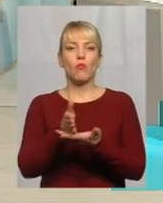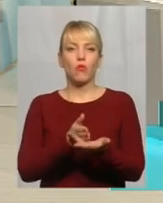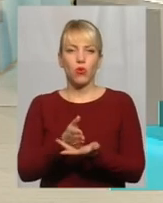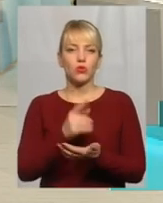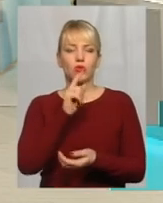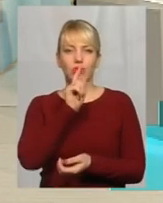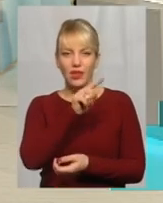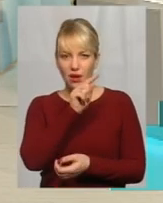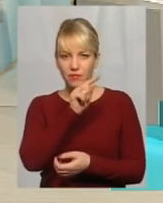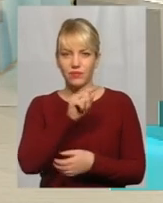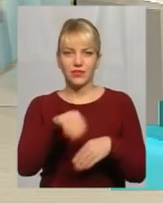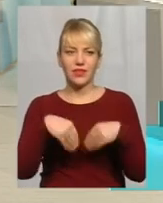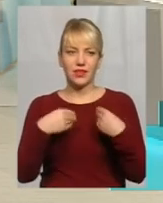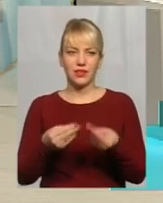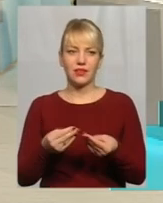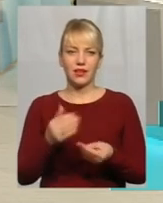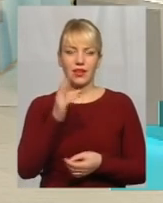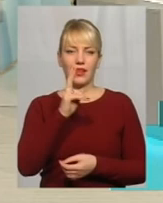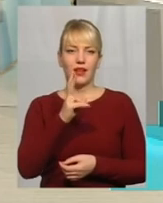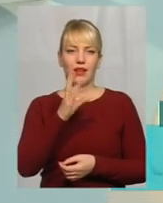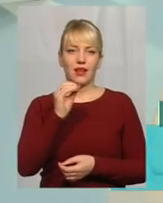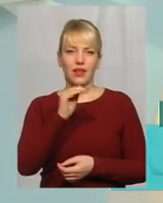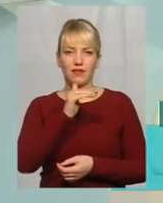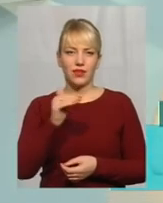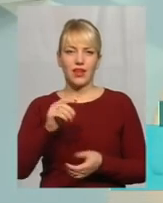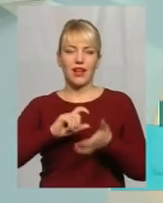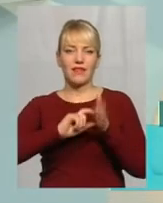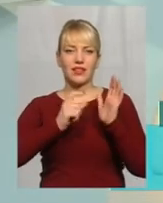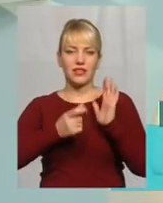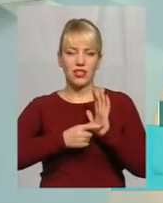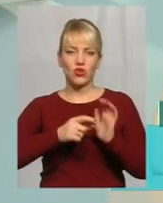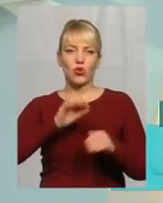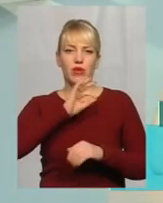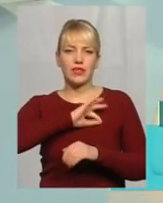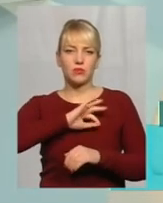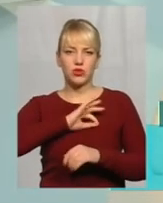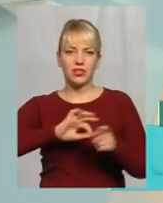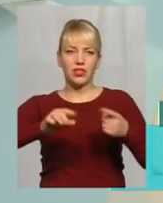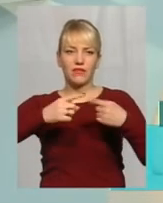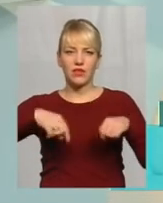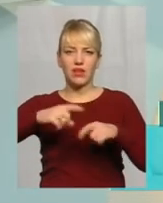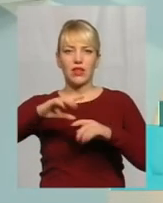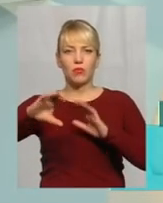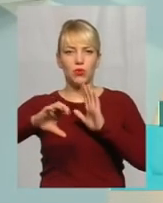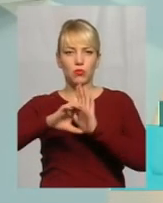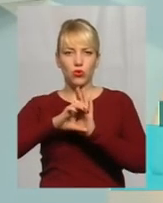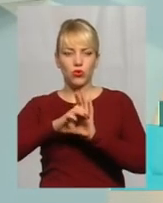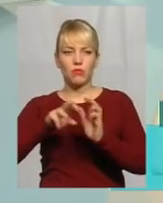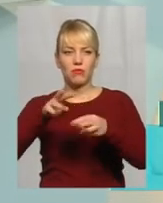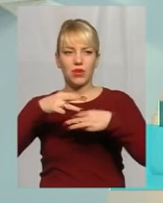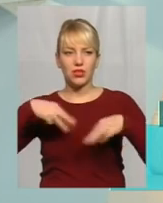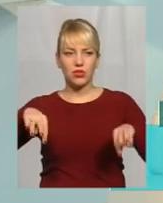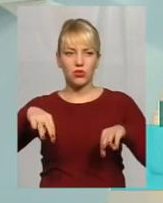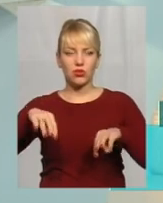надає КЕФ, Квартірно-експлуатаційний відділ, який підпорядкований Міністерству оборони